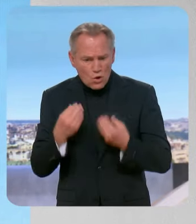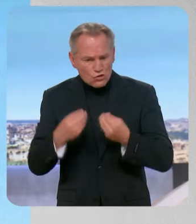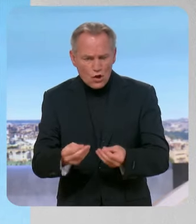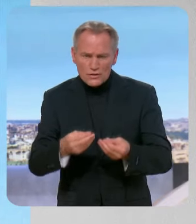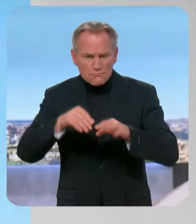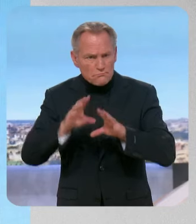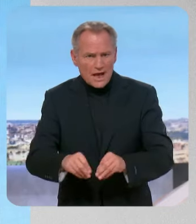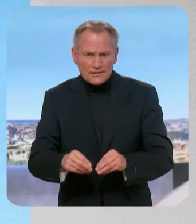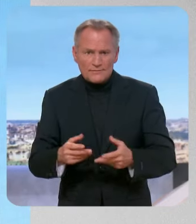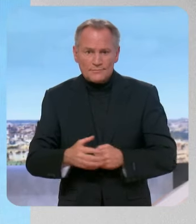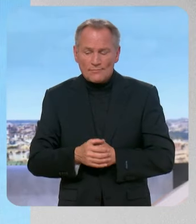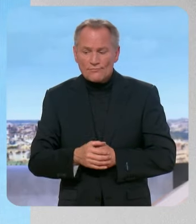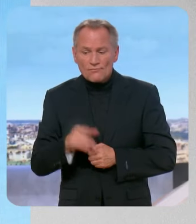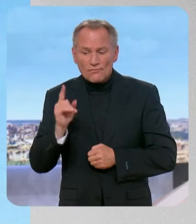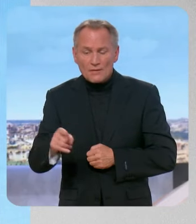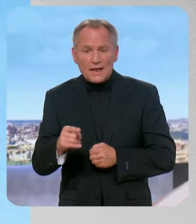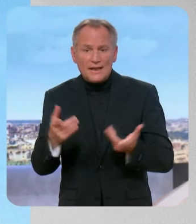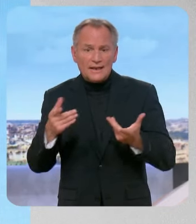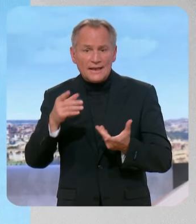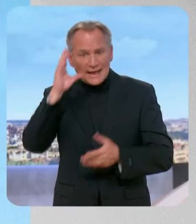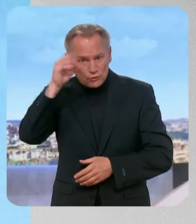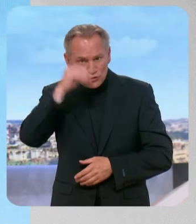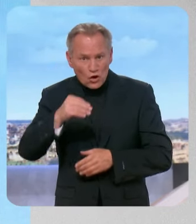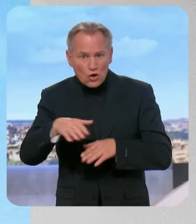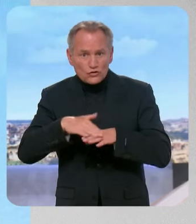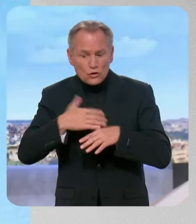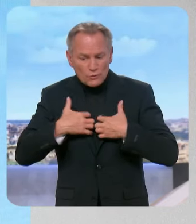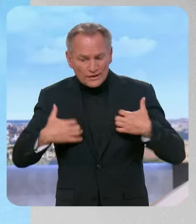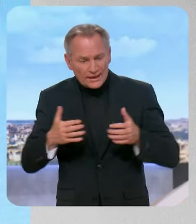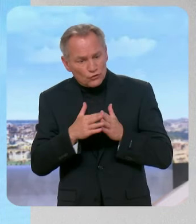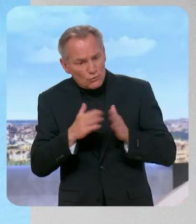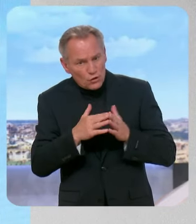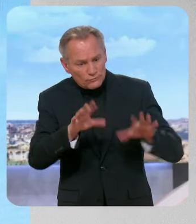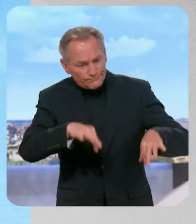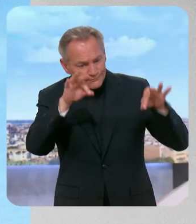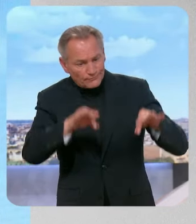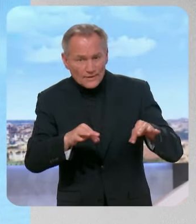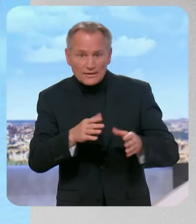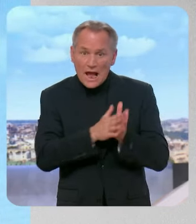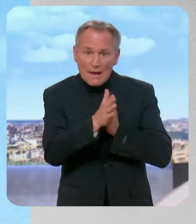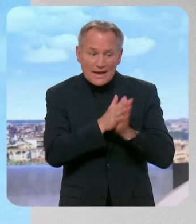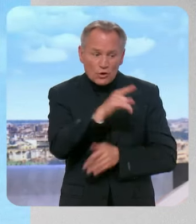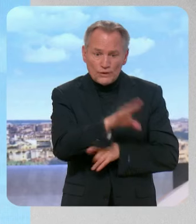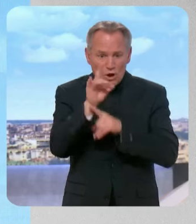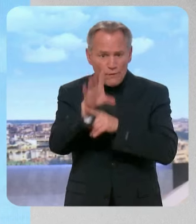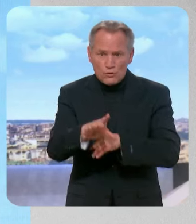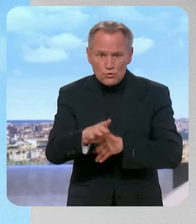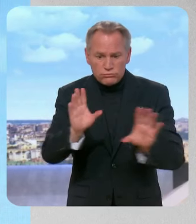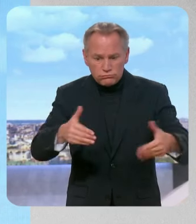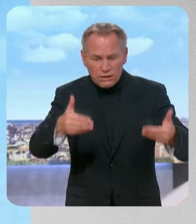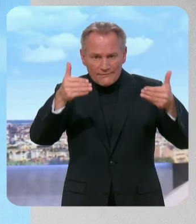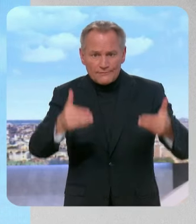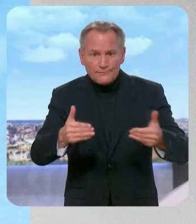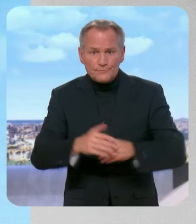bloquer ? Que demandent les étudiants de Sciences Po ? Est-ce qu'ils demandent un cessez-le-feu ? En ce moment, c'est le Hamas qui le refuse. Est-ce qu'ils demandent la libération des